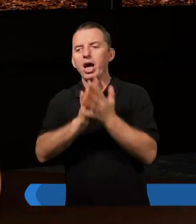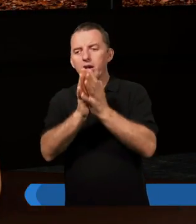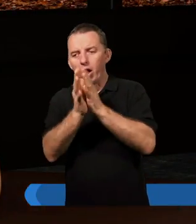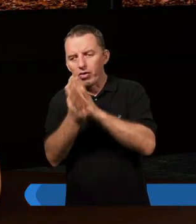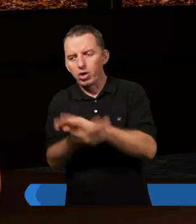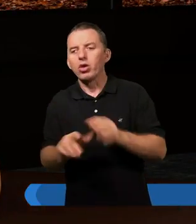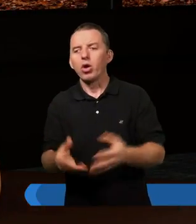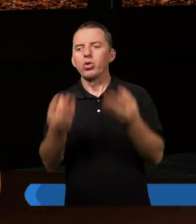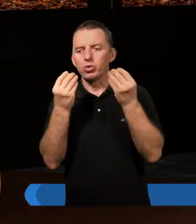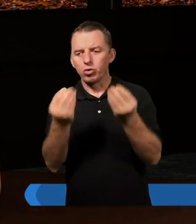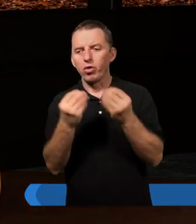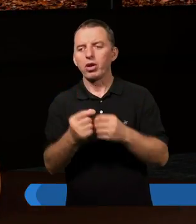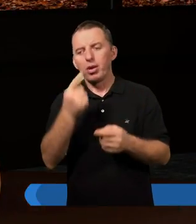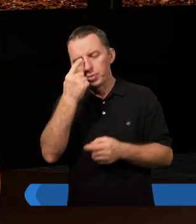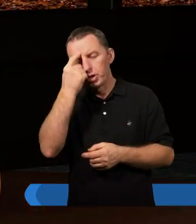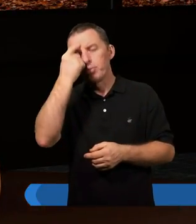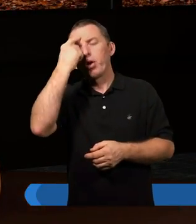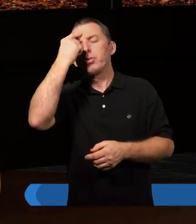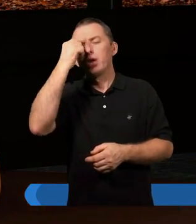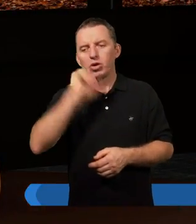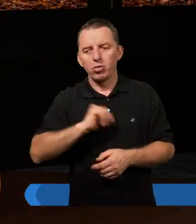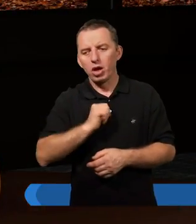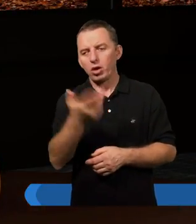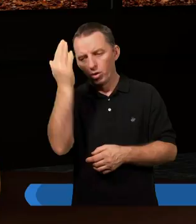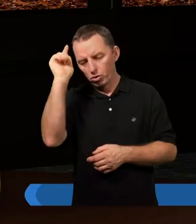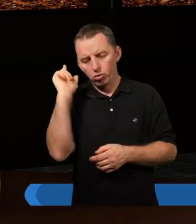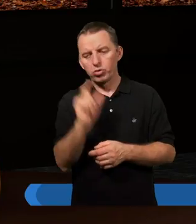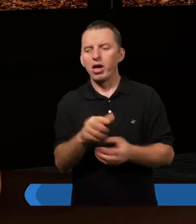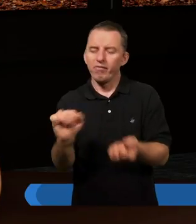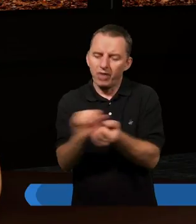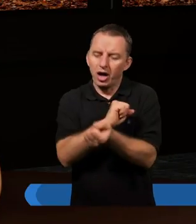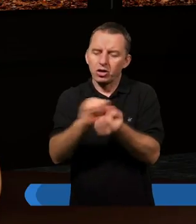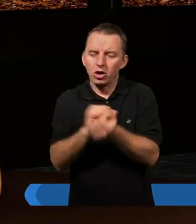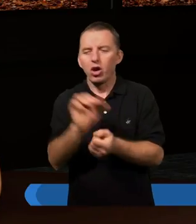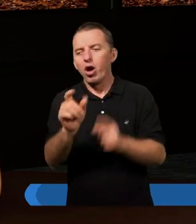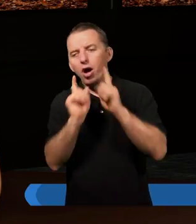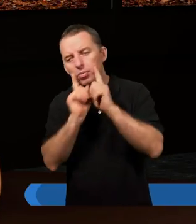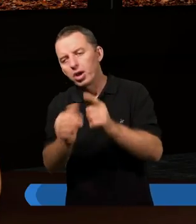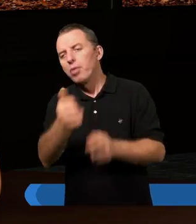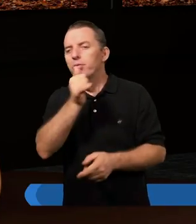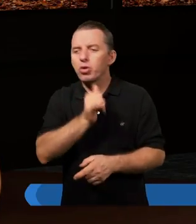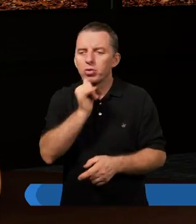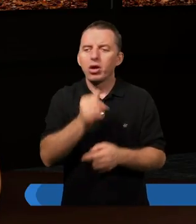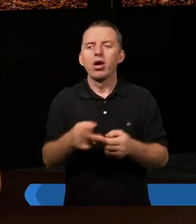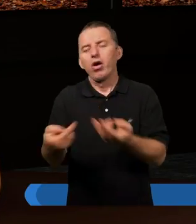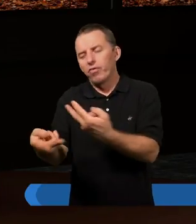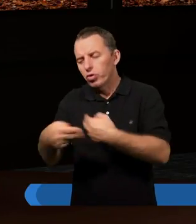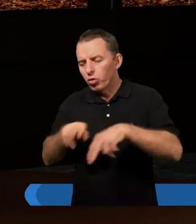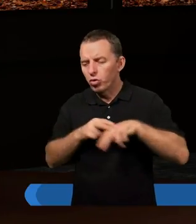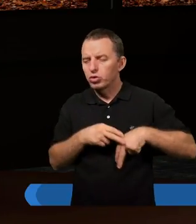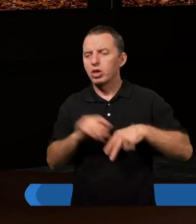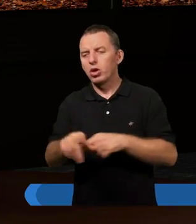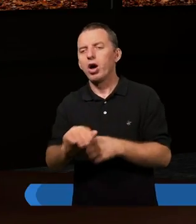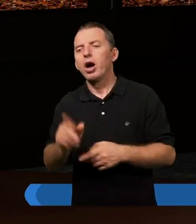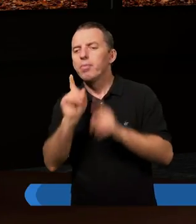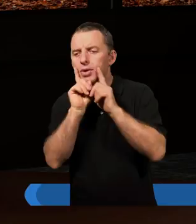I to jest szczególny czas, żeby przypominać sobie, jak ludzie walczyli o prawdę. Jak próbowali wrócić do tej prawdy,